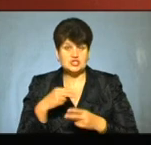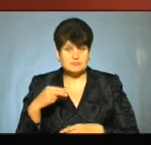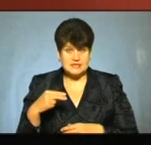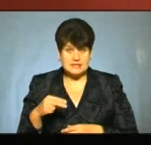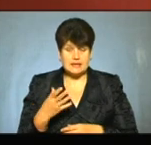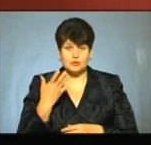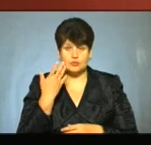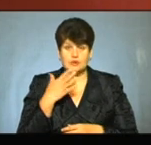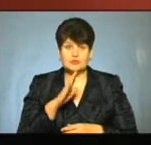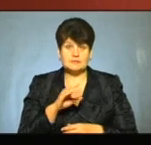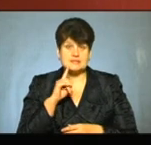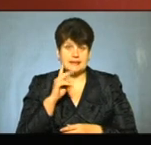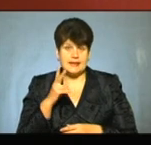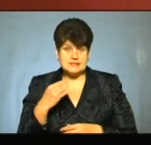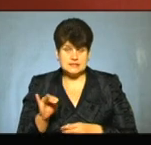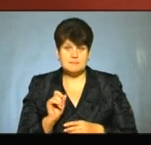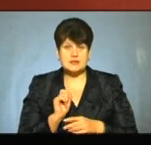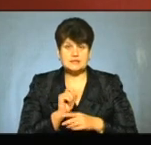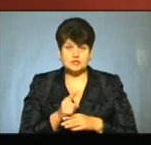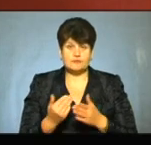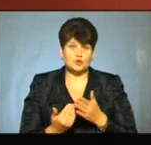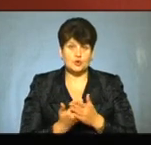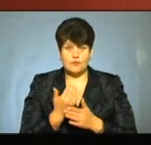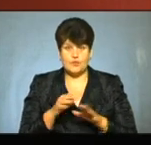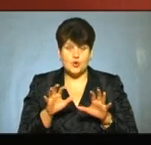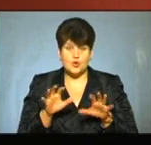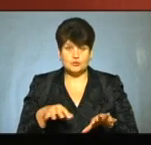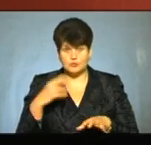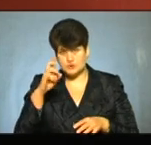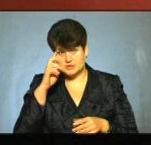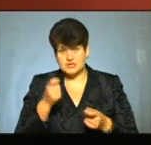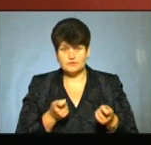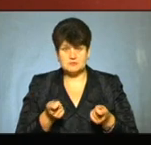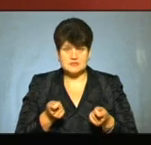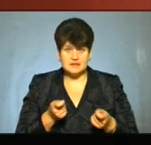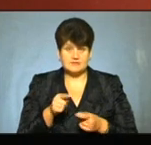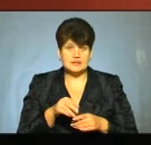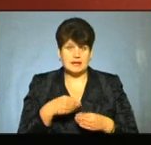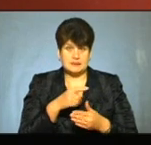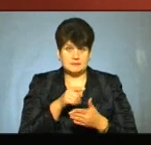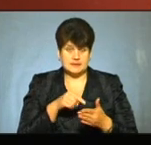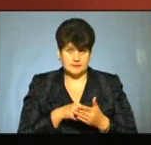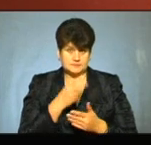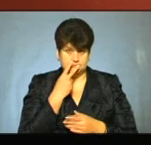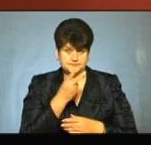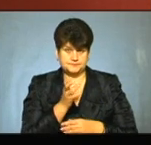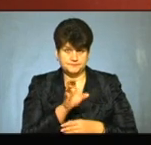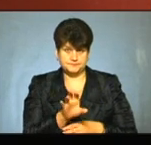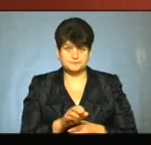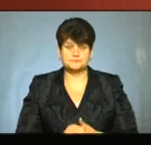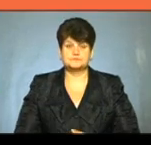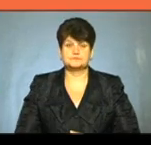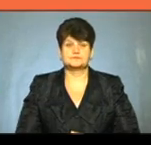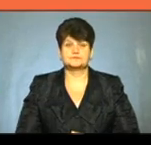президентом, коли Володимир Зеленський призначав нового голову обласної державної адміністрації, ви поставили це запитання, давайте подивимося, що він